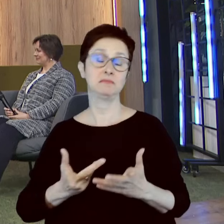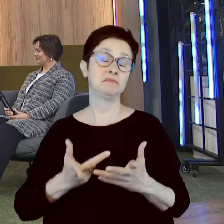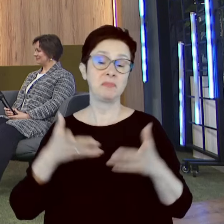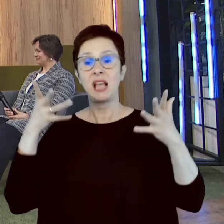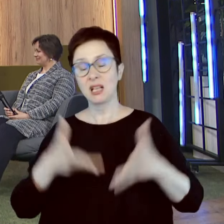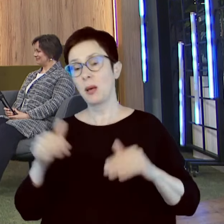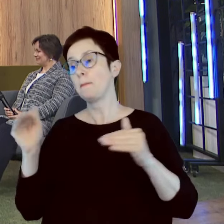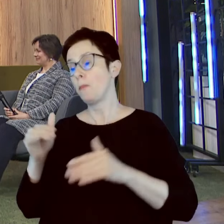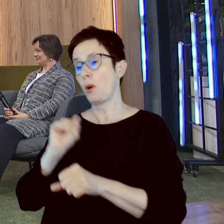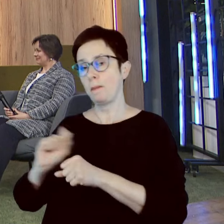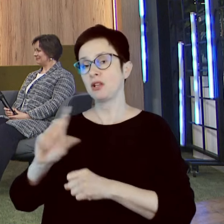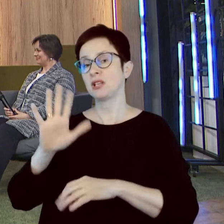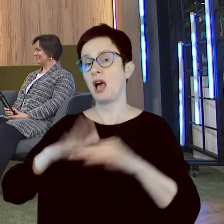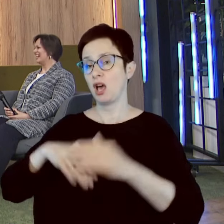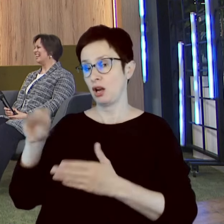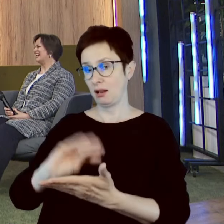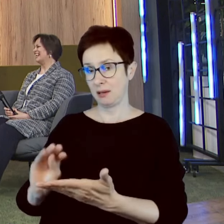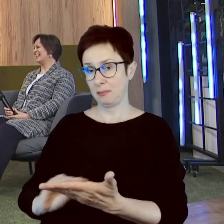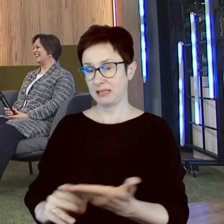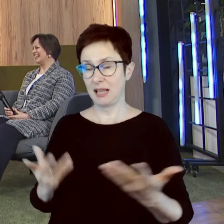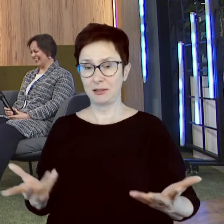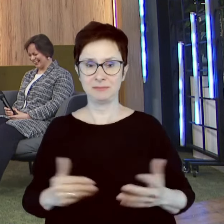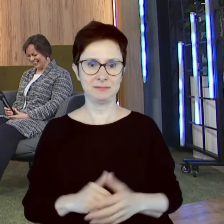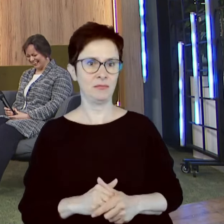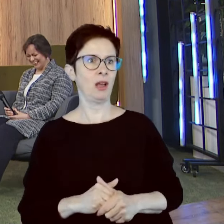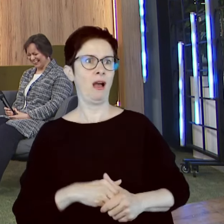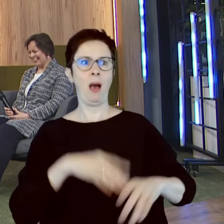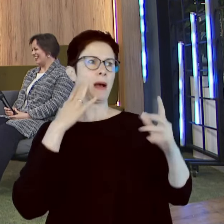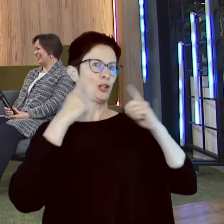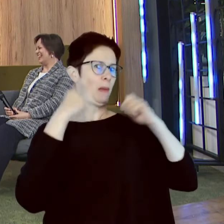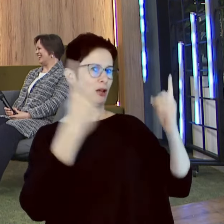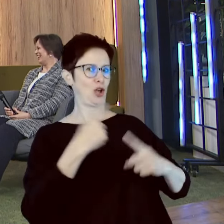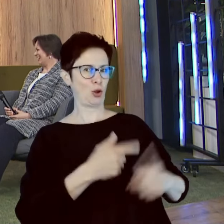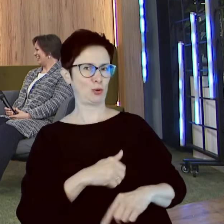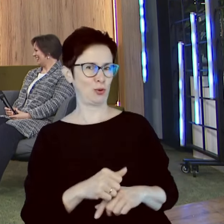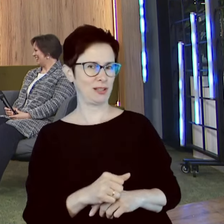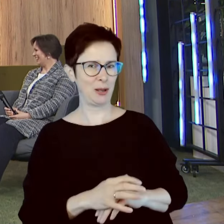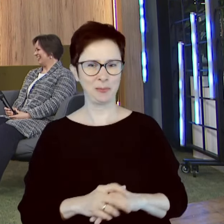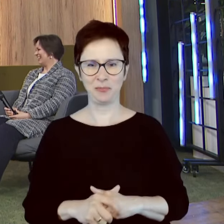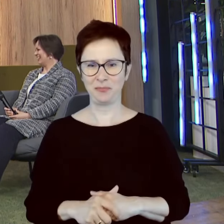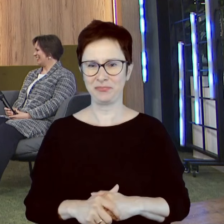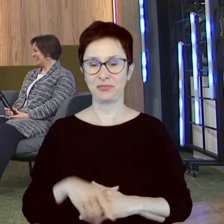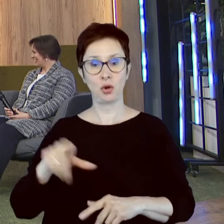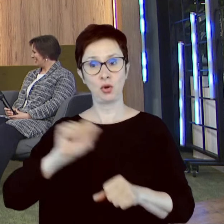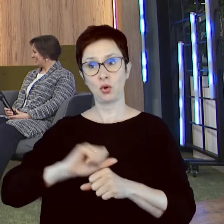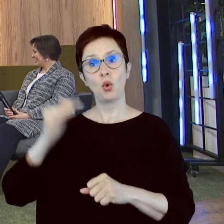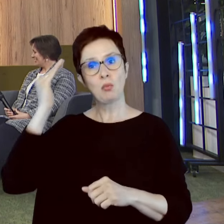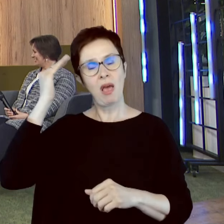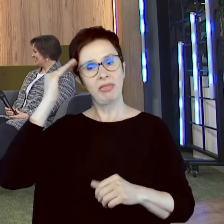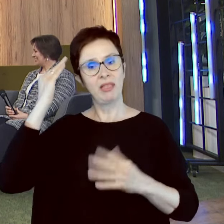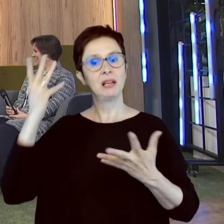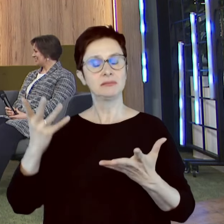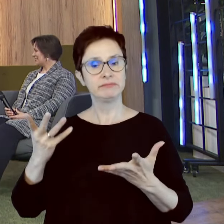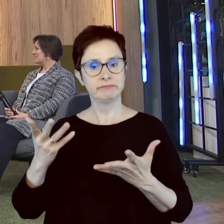pisane ręcznie. Pani chyba żartuje. A jest to umiejętność, której regres jest